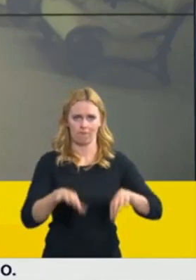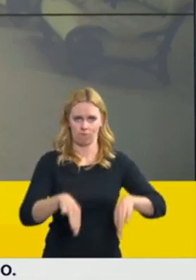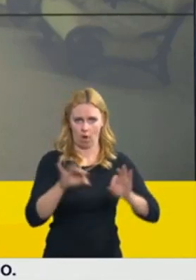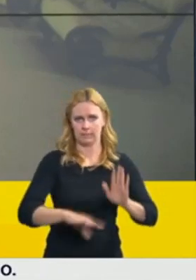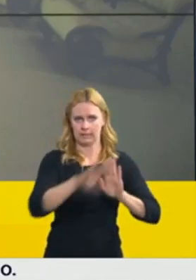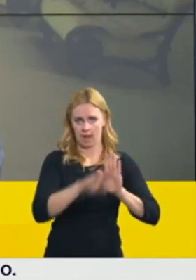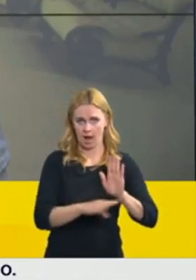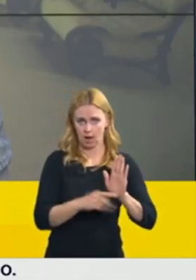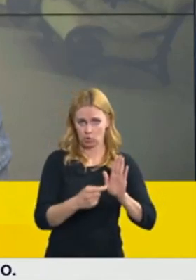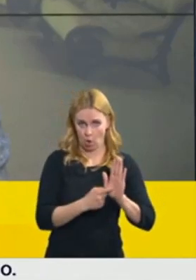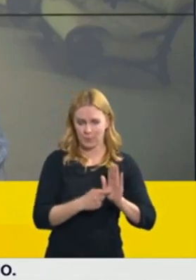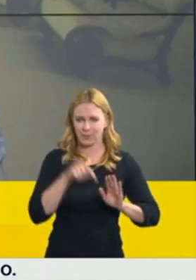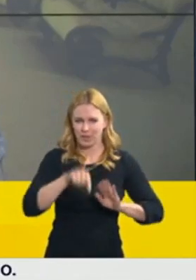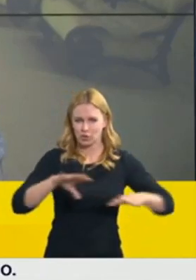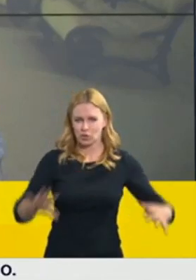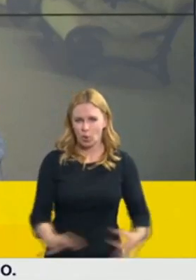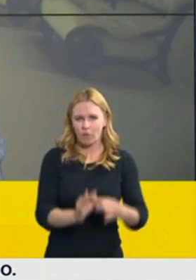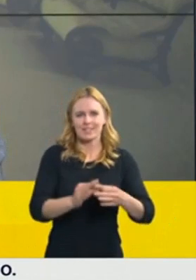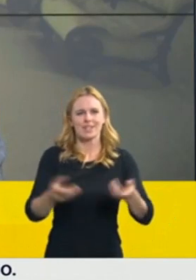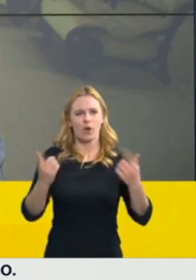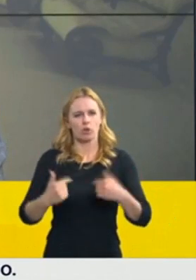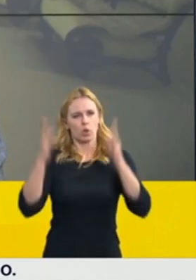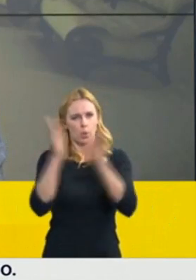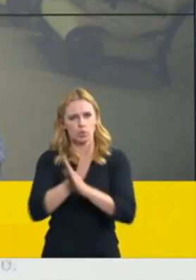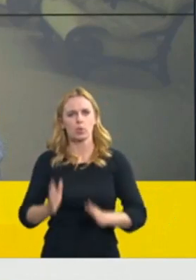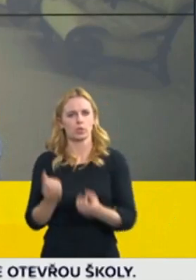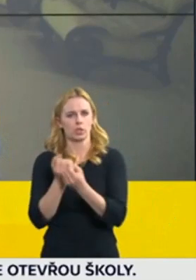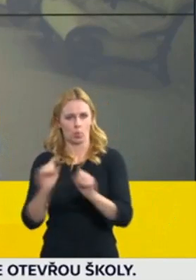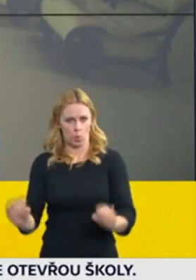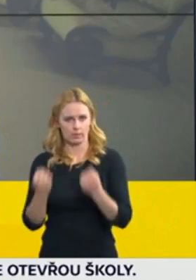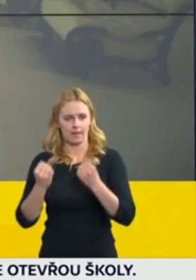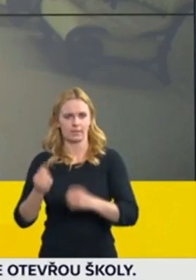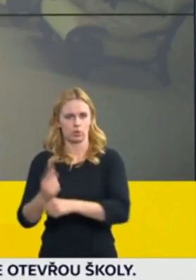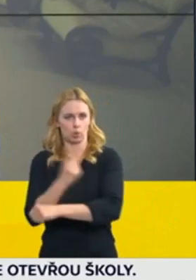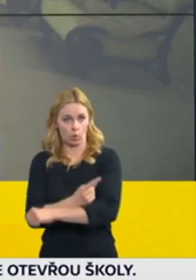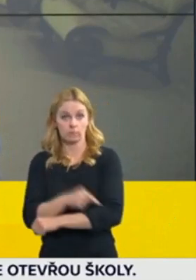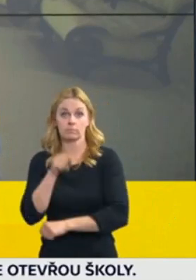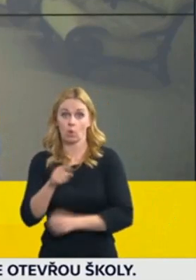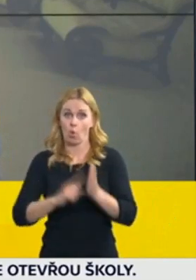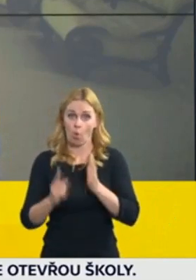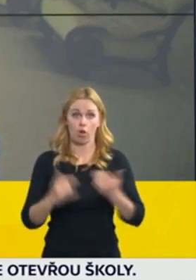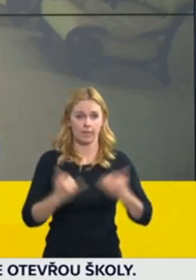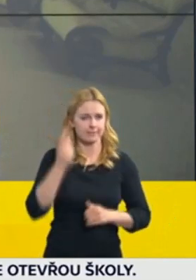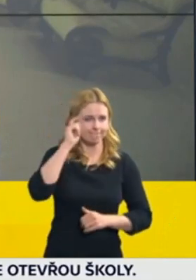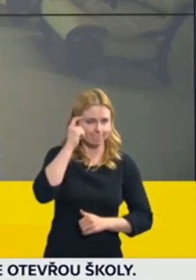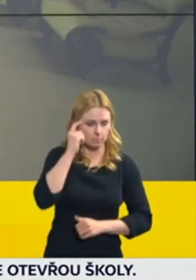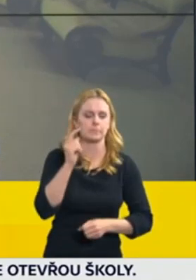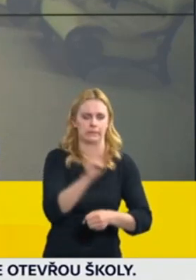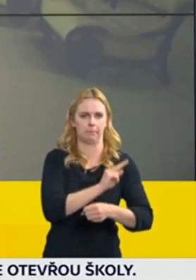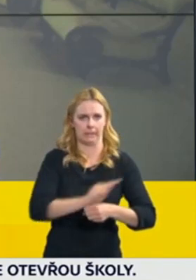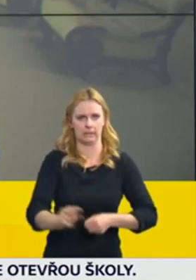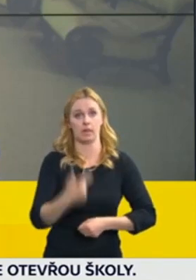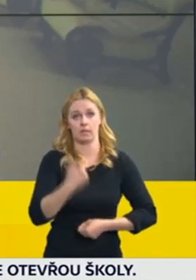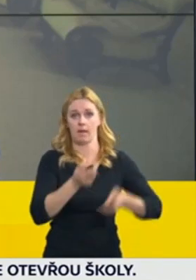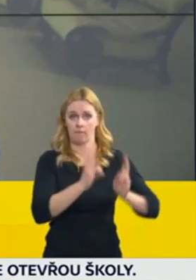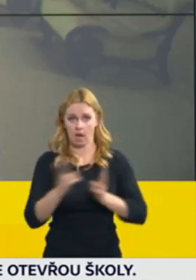nález ústavního soudu. My jsme ten úkol splnili a ty dvě varianty vláda schválila